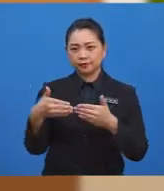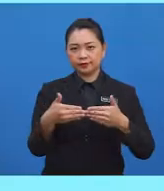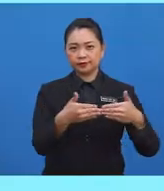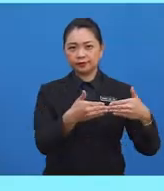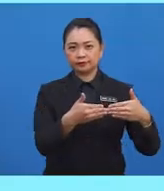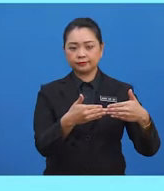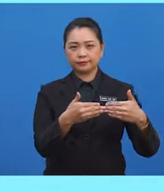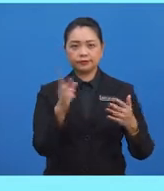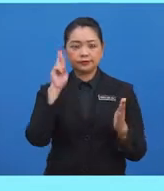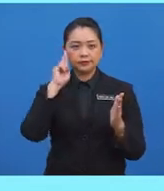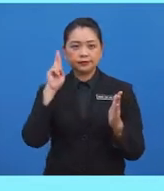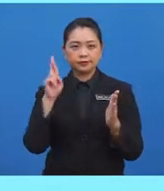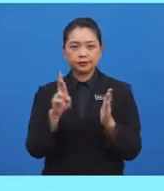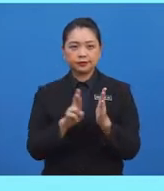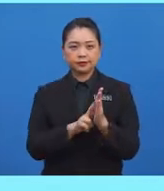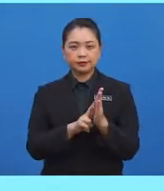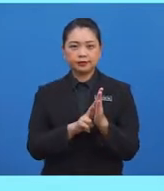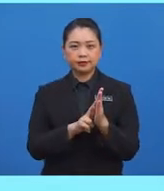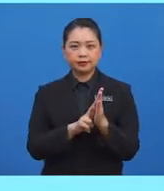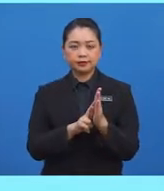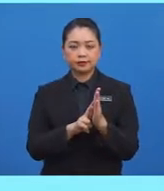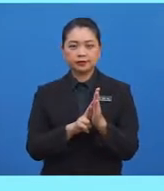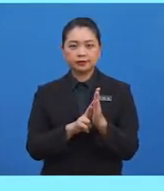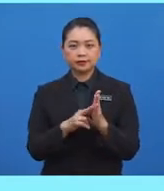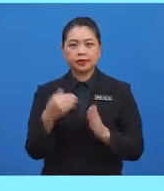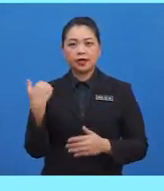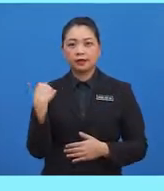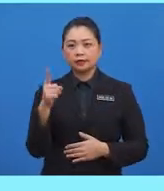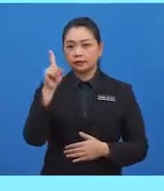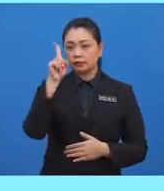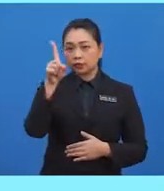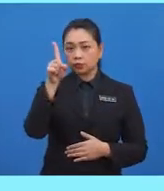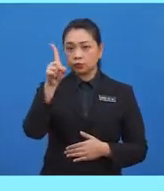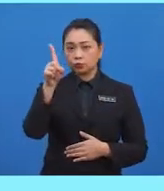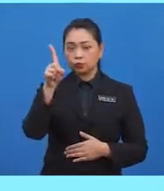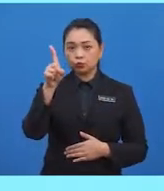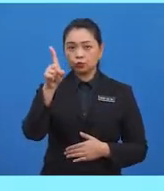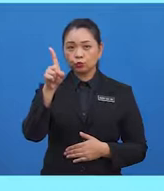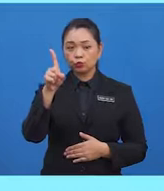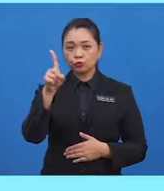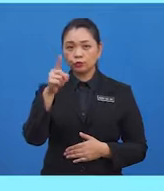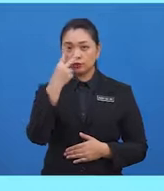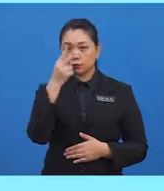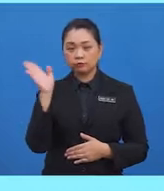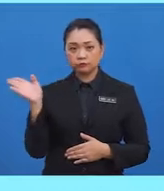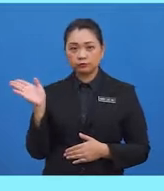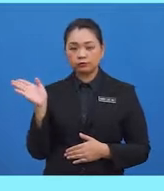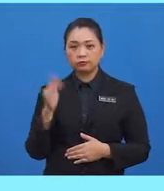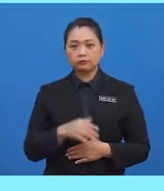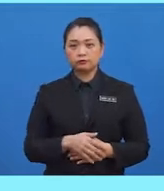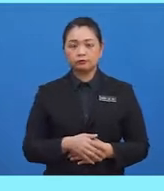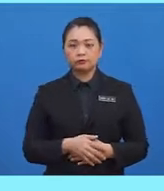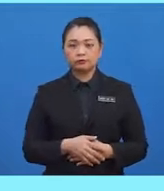Raja menunjukkan satu pertajalan. Sila rujuk